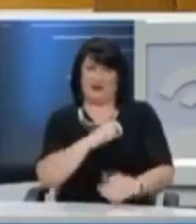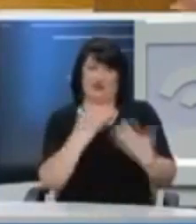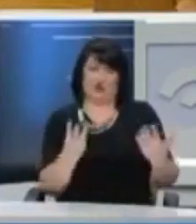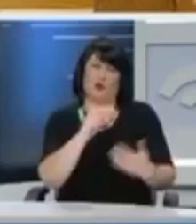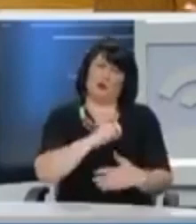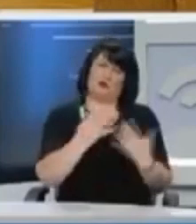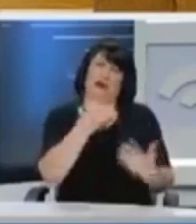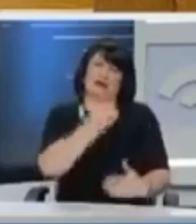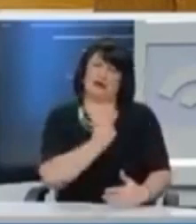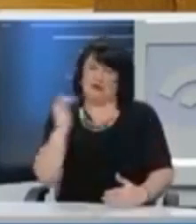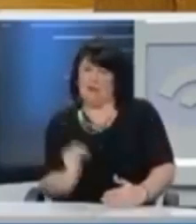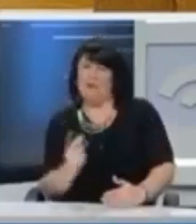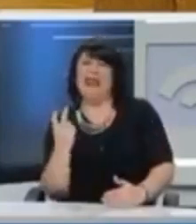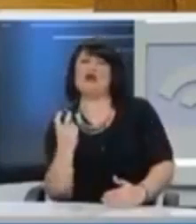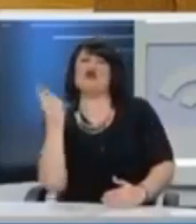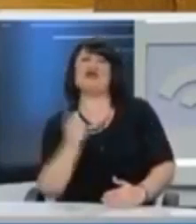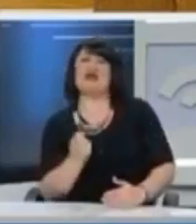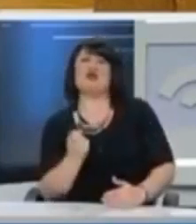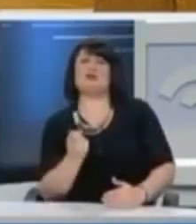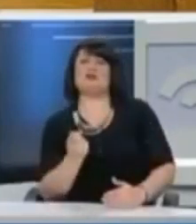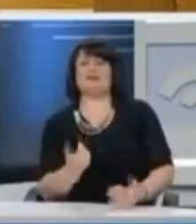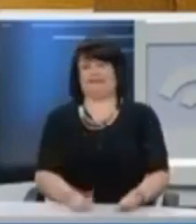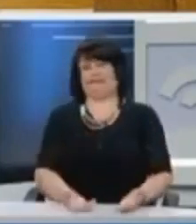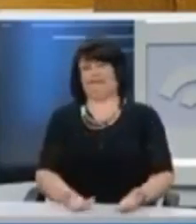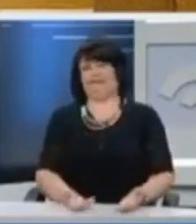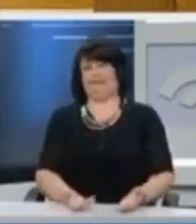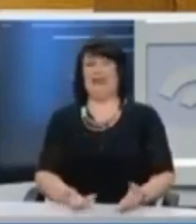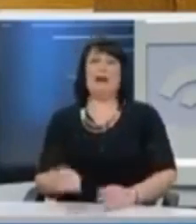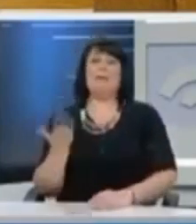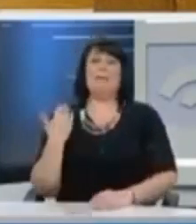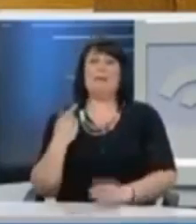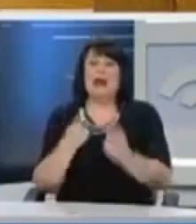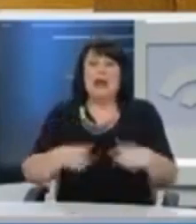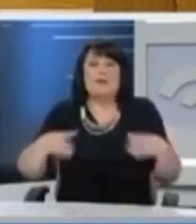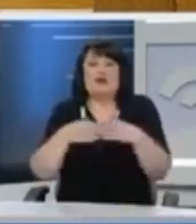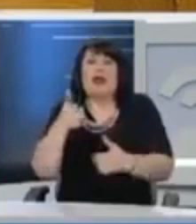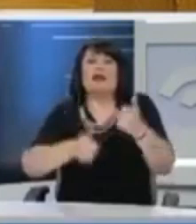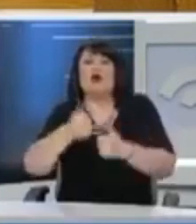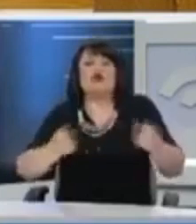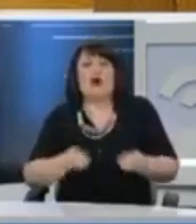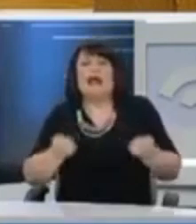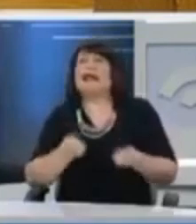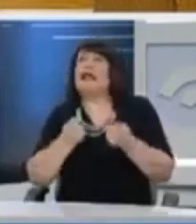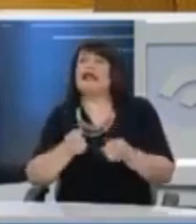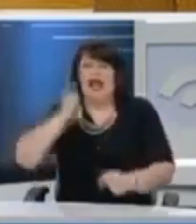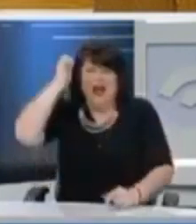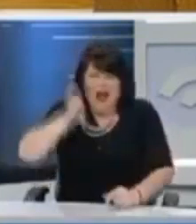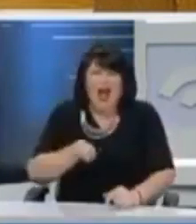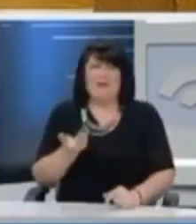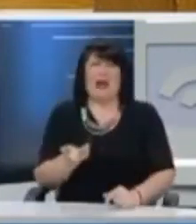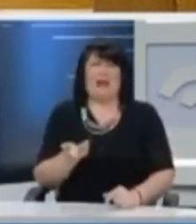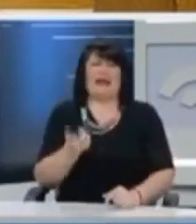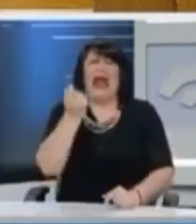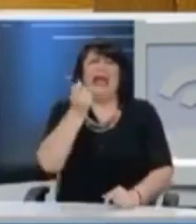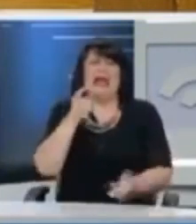28-29% στο 20%. Δεν υπάρχει κανένα, ιδίως πριν η Επιτροπή Ανταγωνισμού κάνει κάτι για τις απαράδεκτες